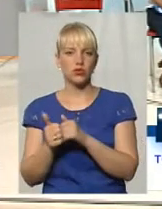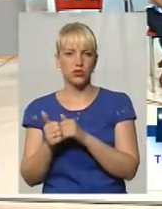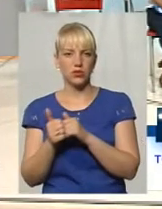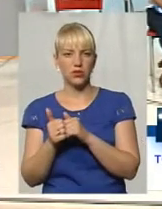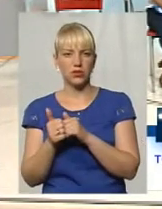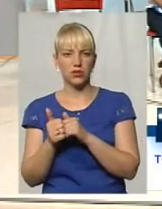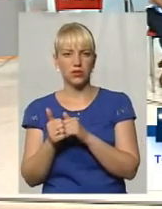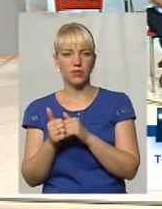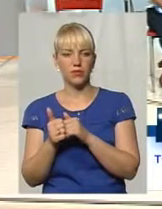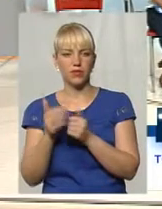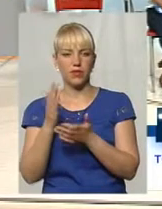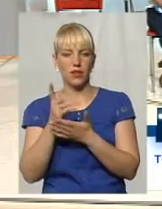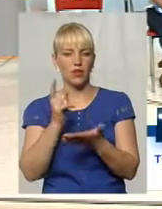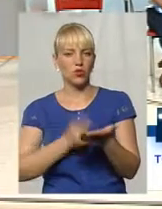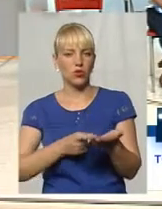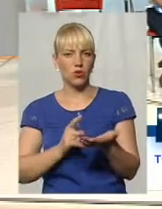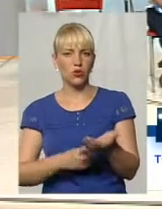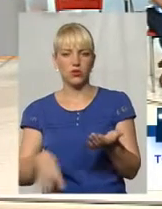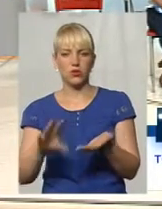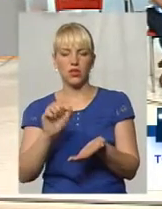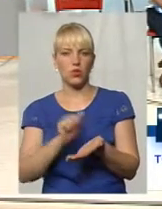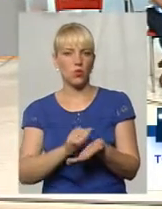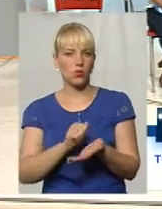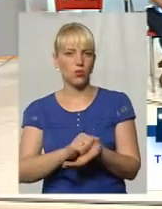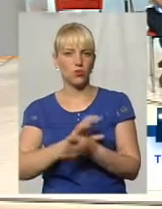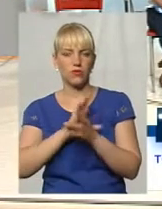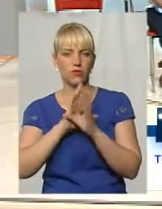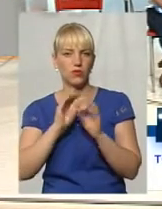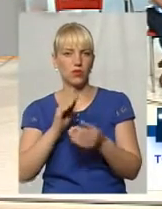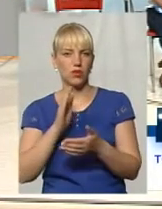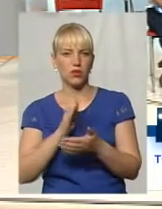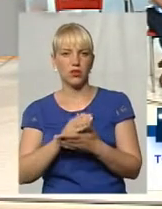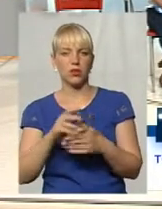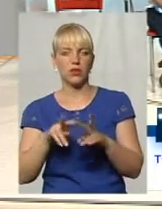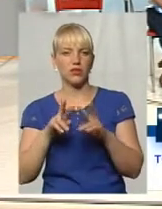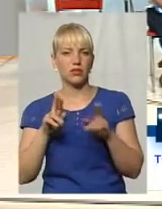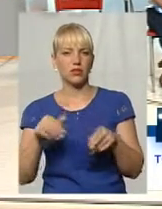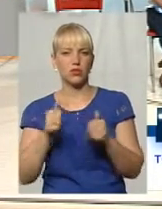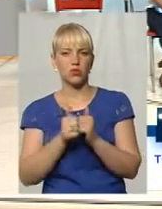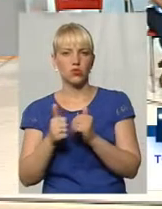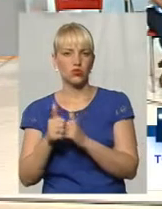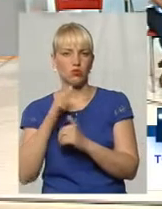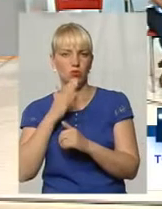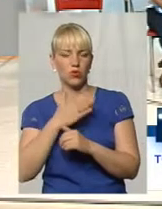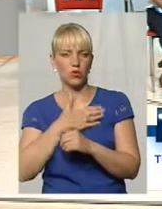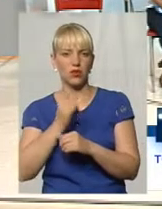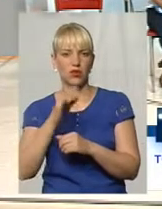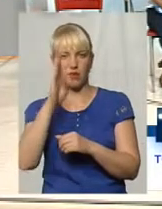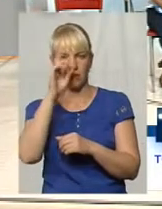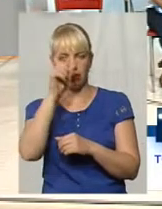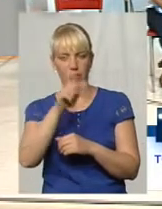це є досади, є документи, доставим мене, частину зиму. і він, де